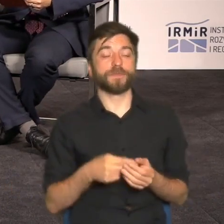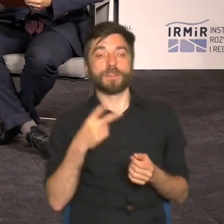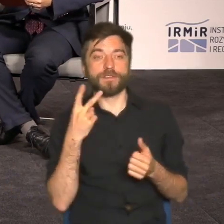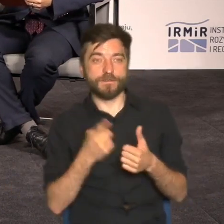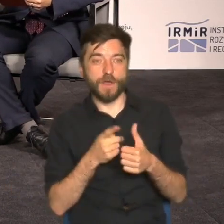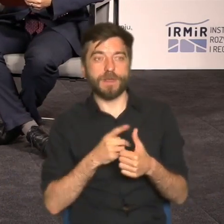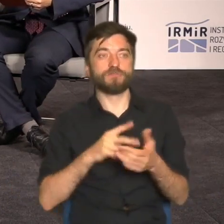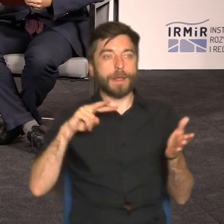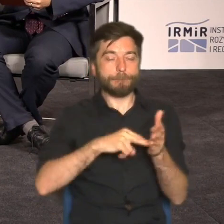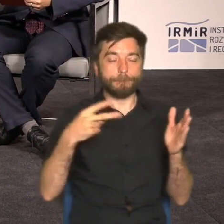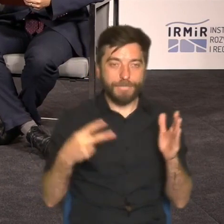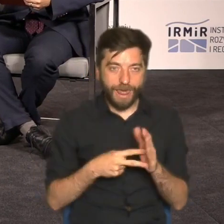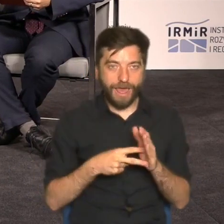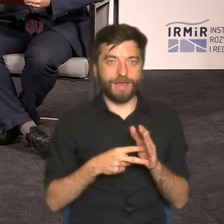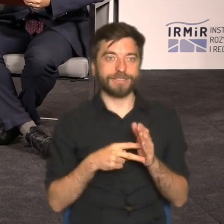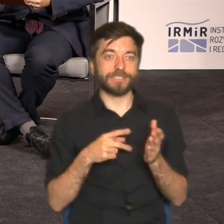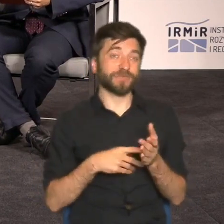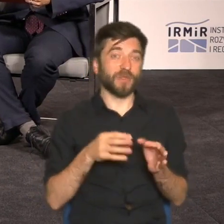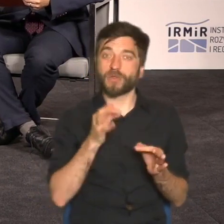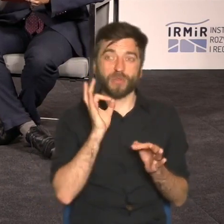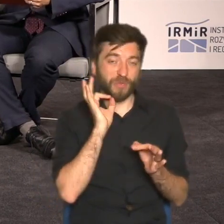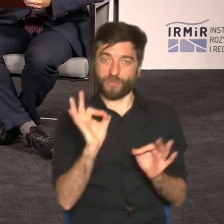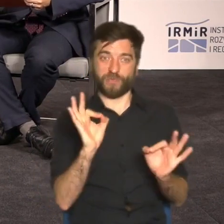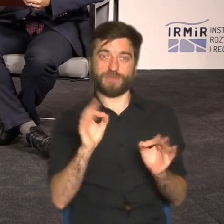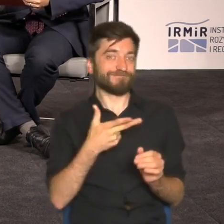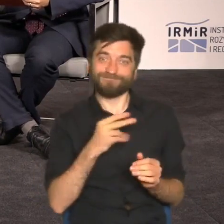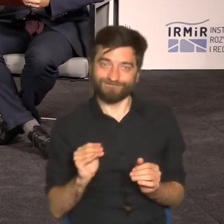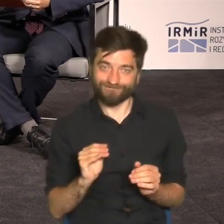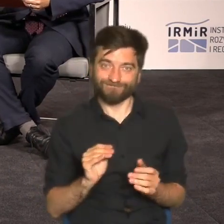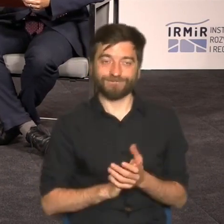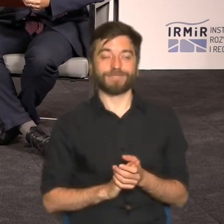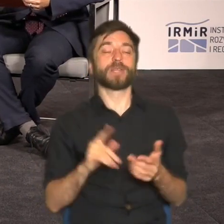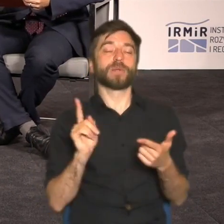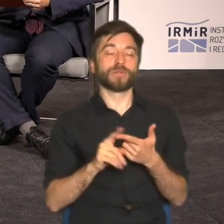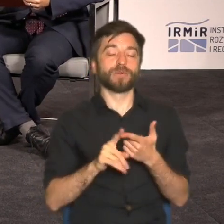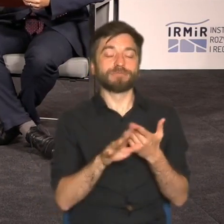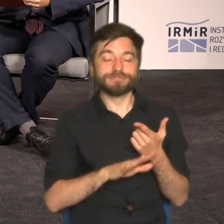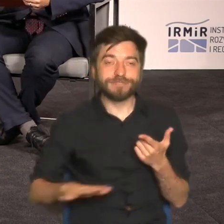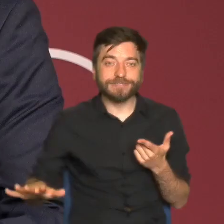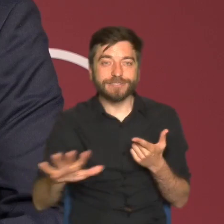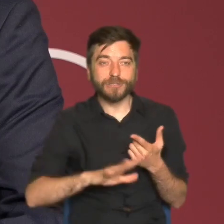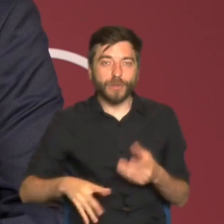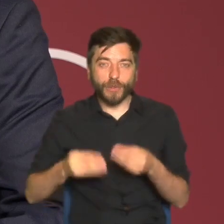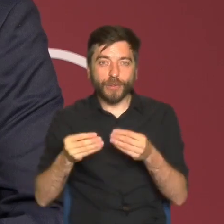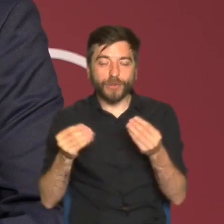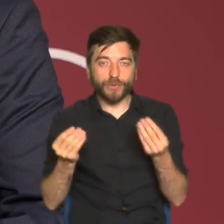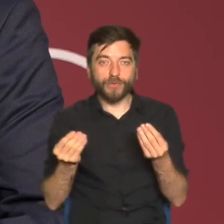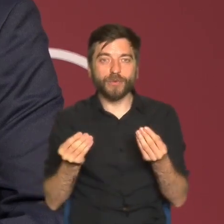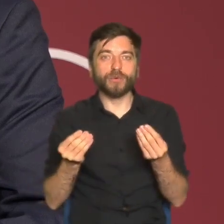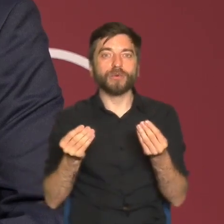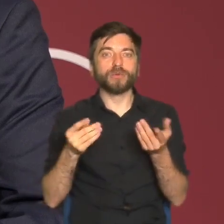jednej strony na planistycznym, który wcale nie jest doskonały, a z drugiej strony ogromna część rozwoju przestrzennego Polski ciągle na